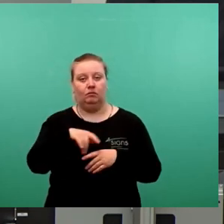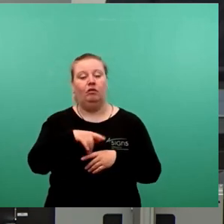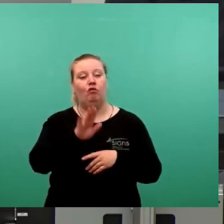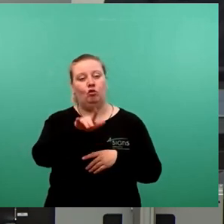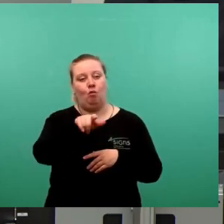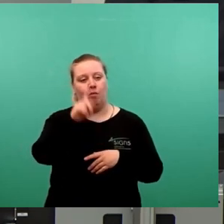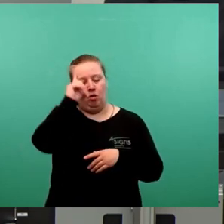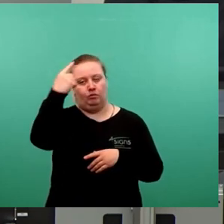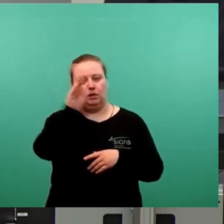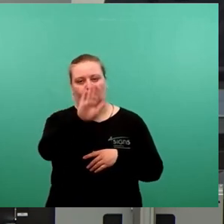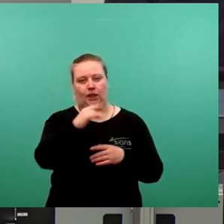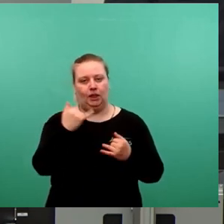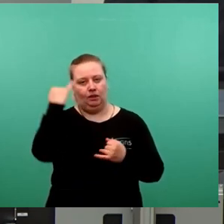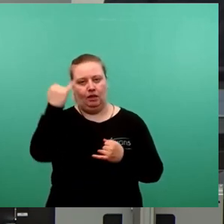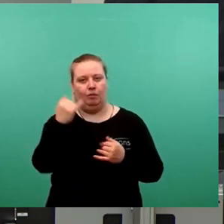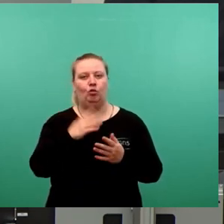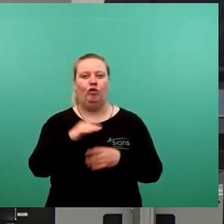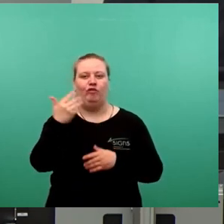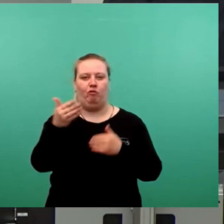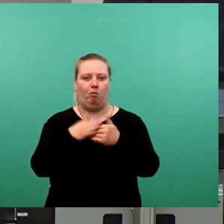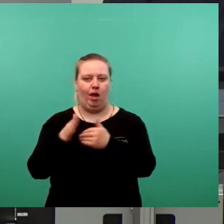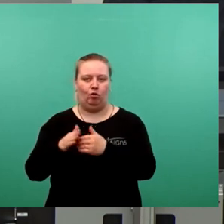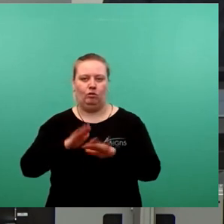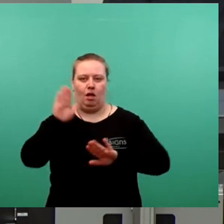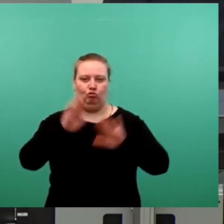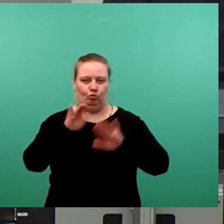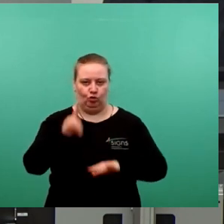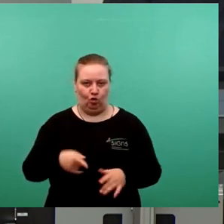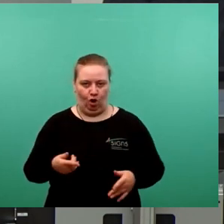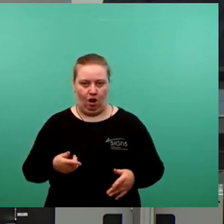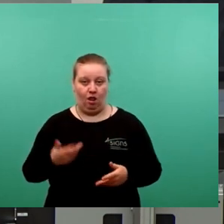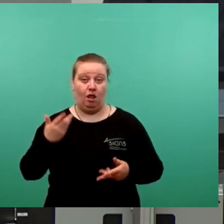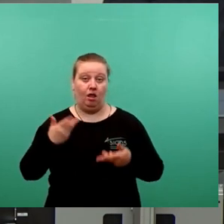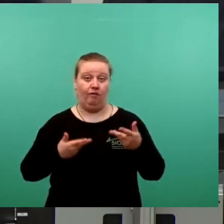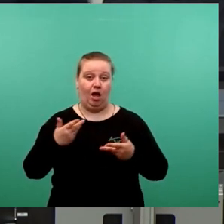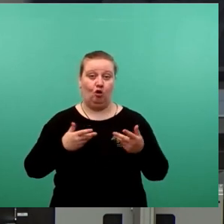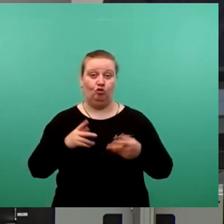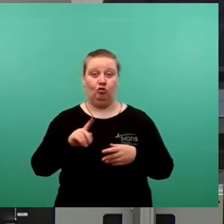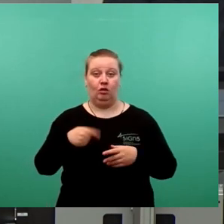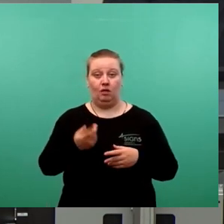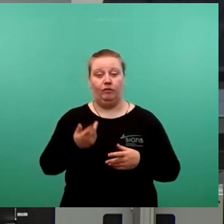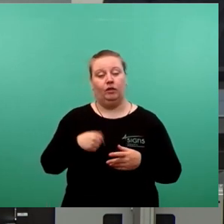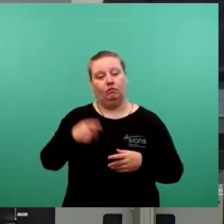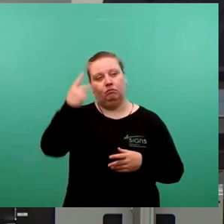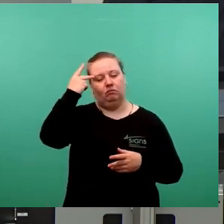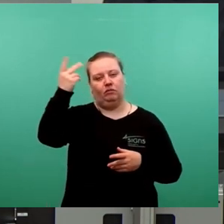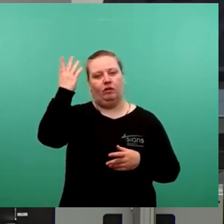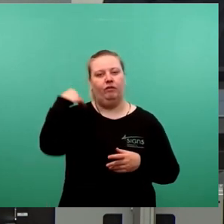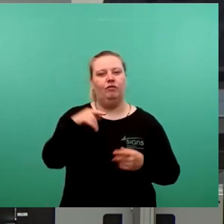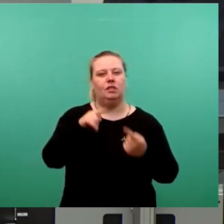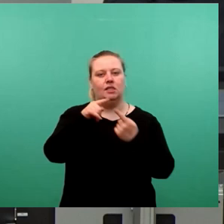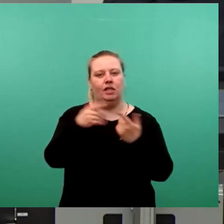und seinen Vorschlag mit fünf Beigeordneten zur Abstimmung stellen. Vielleicht kann sich auch Herr Hilbert dank dieses Antrags wieder daran erinnern, welche Intentionen für die